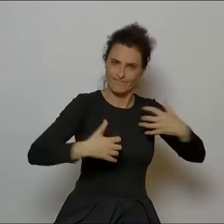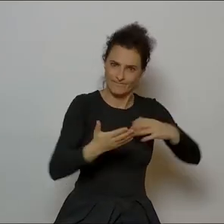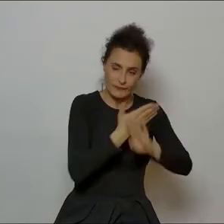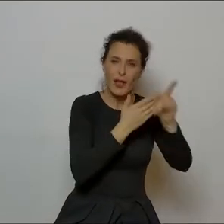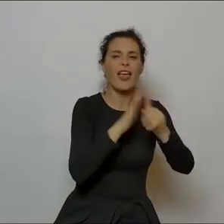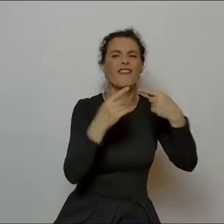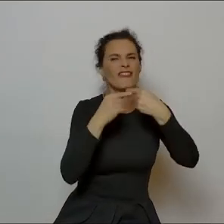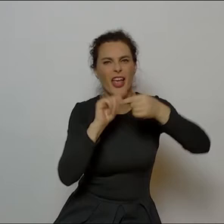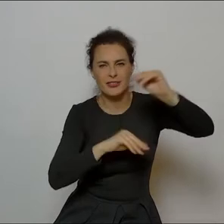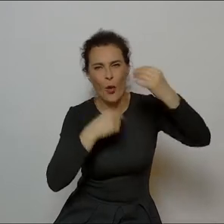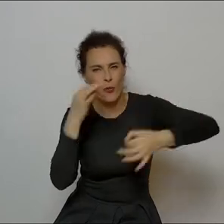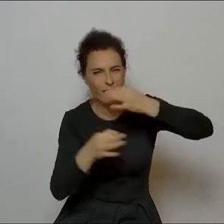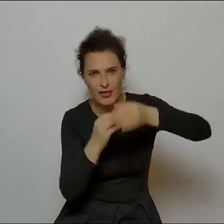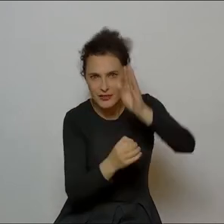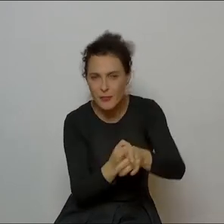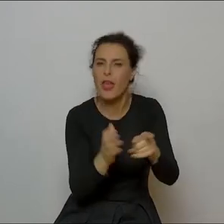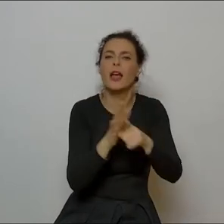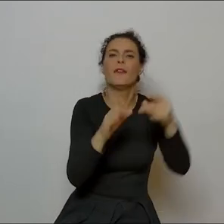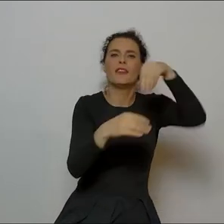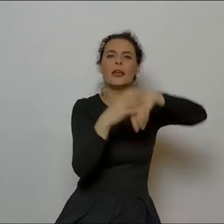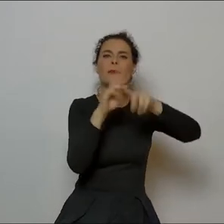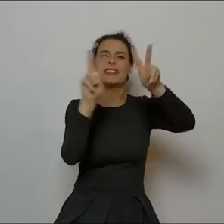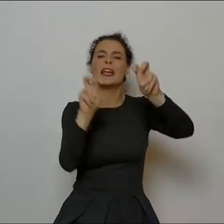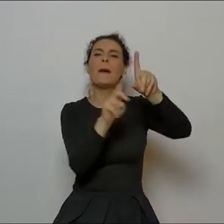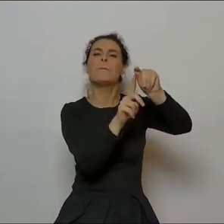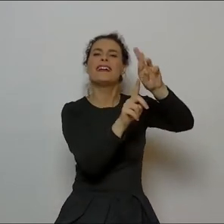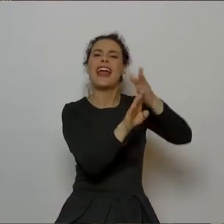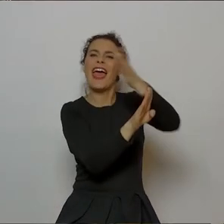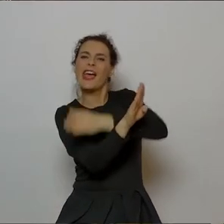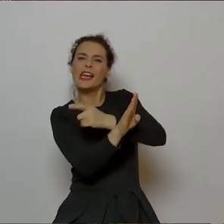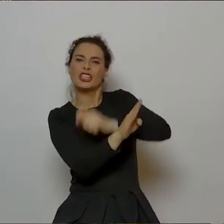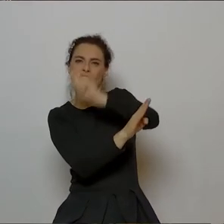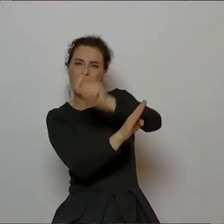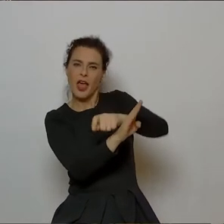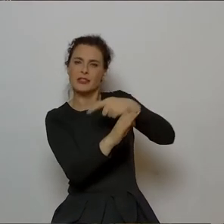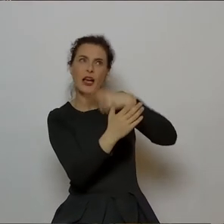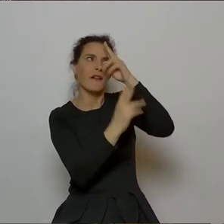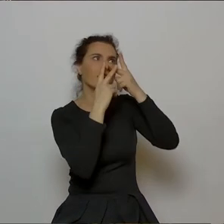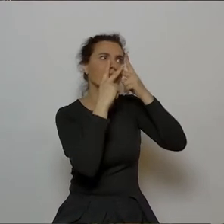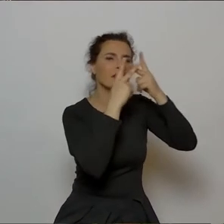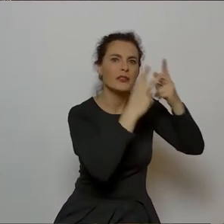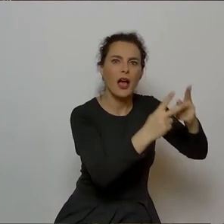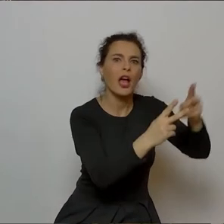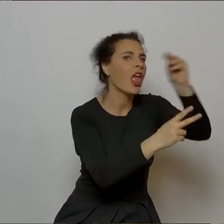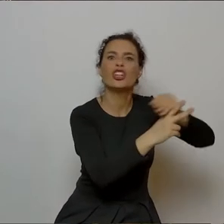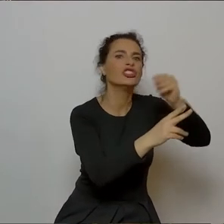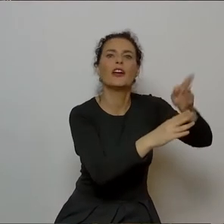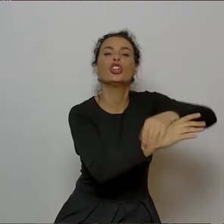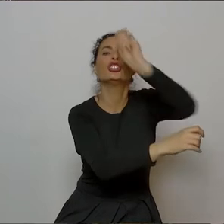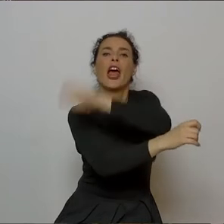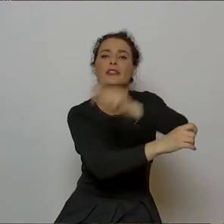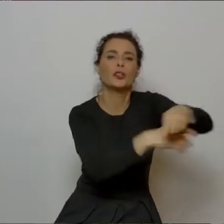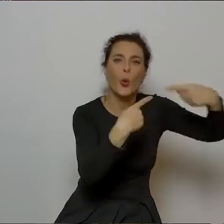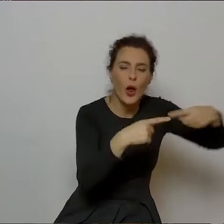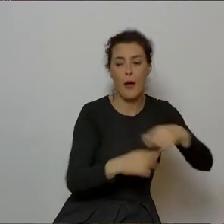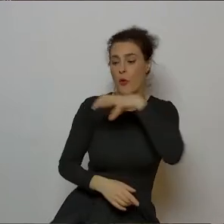jeszcze więcej, nie będę Państwu teraz opowiadać, bo tam jest jeszcze pre-chrystiańska wizja, że ona jakby przecież jeszcze nie było chrztu tych Lechici. To